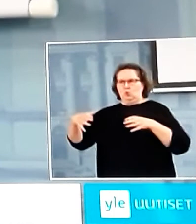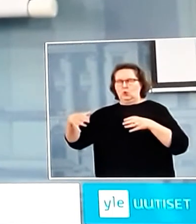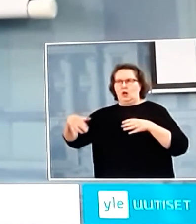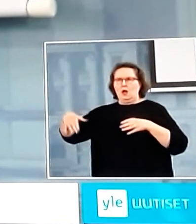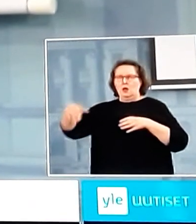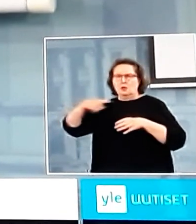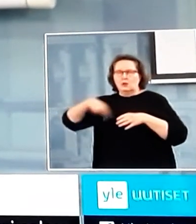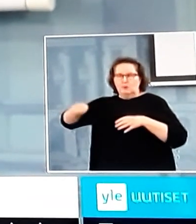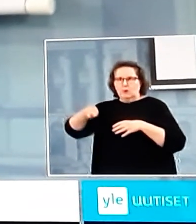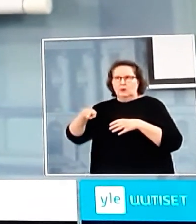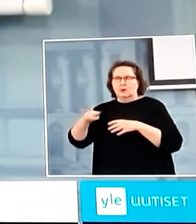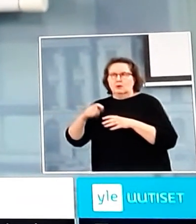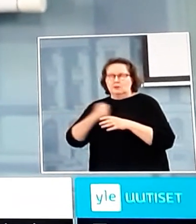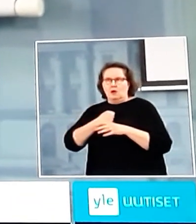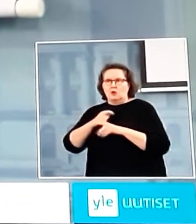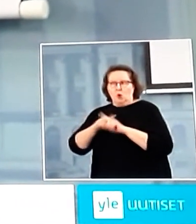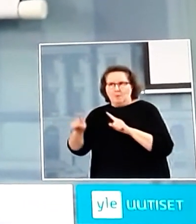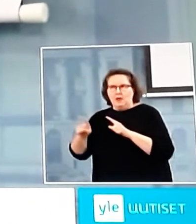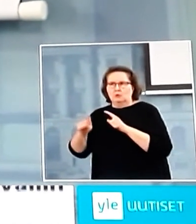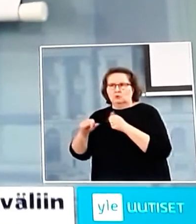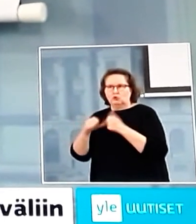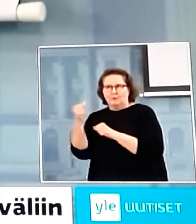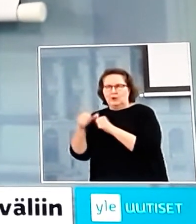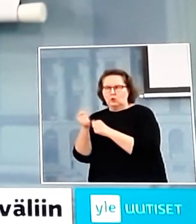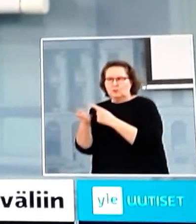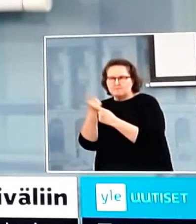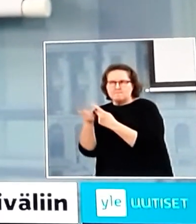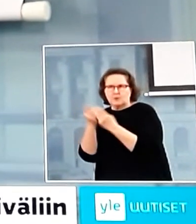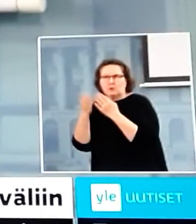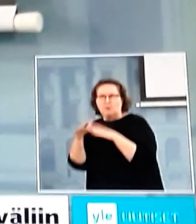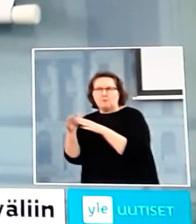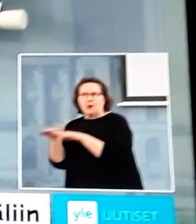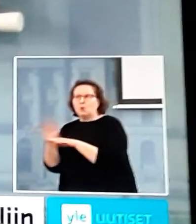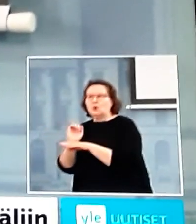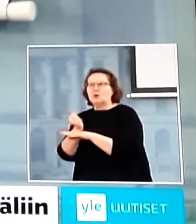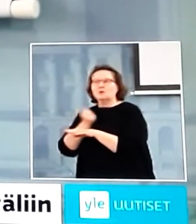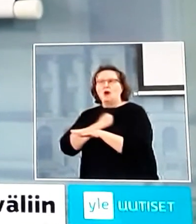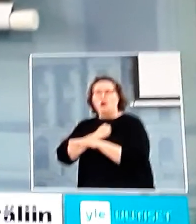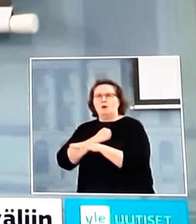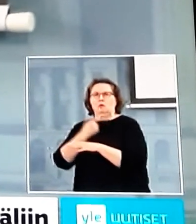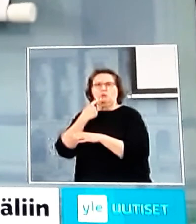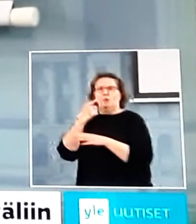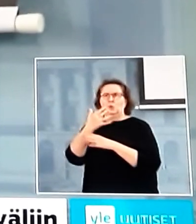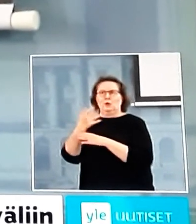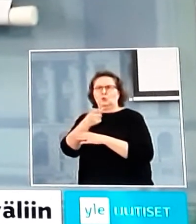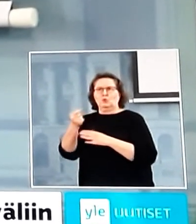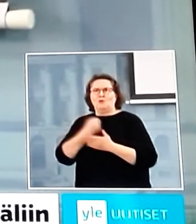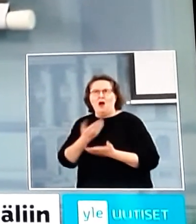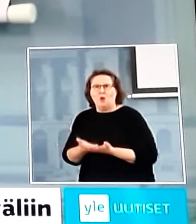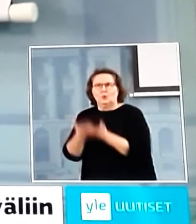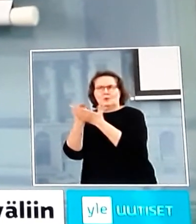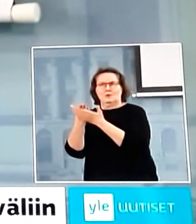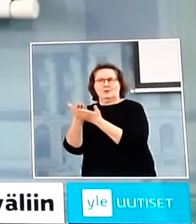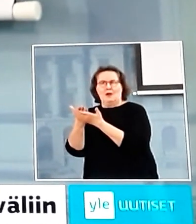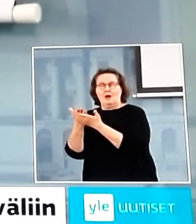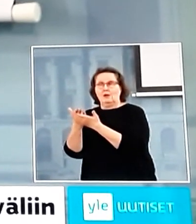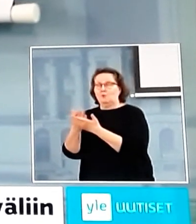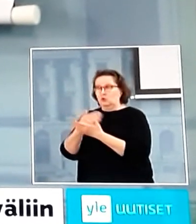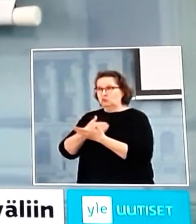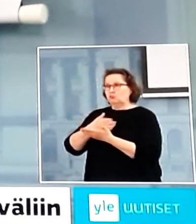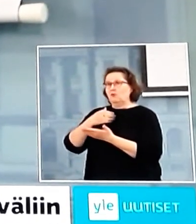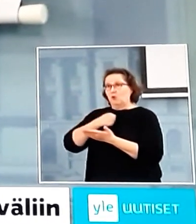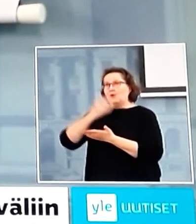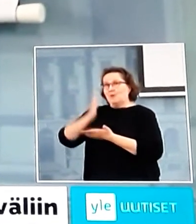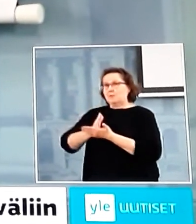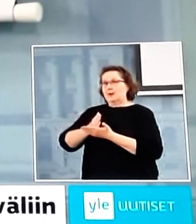nopeasti sovittua myös niistä keinoista, joilla voimme laajasti auttaa suomalaisia yrityksiä ja varmistaa sen, että tässä maassa